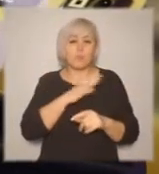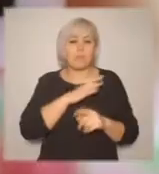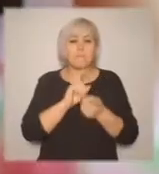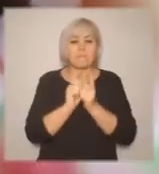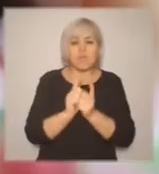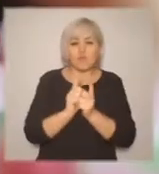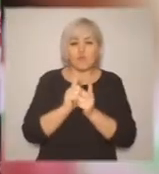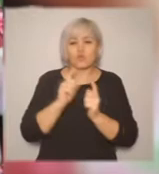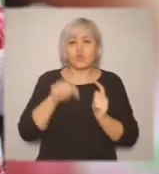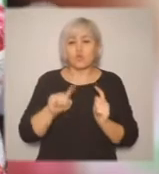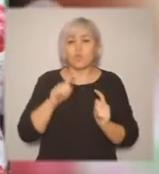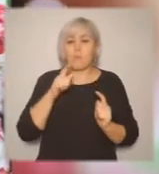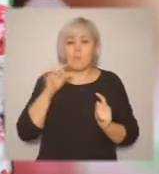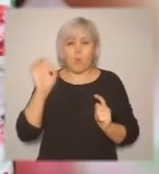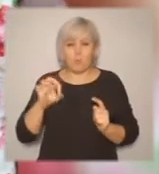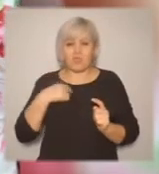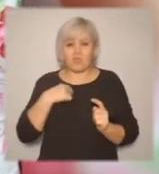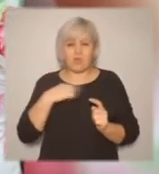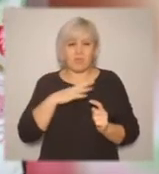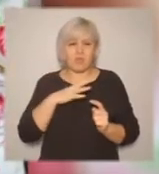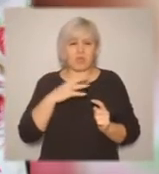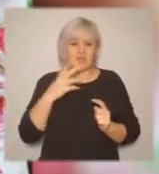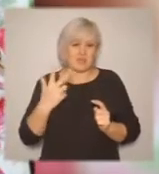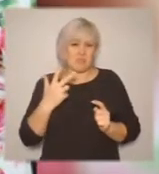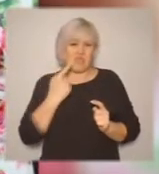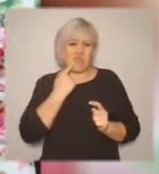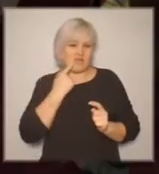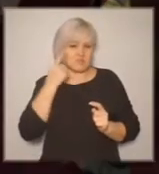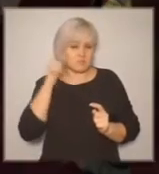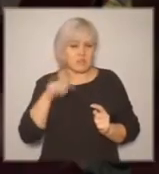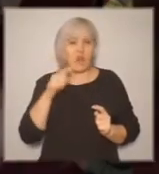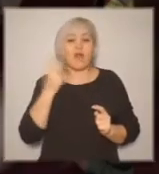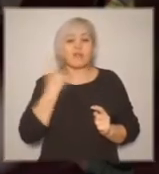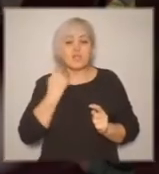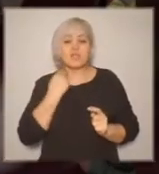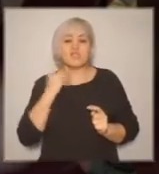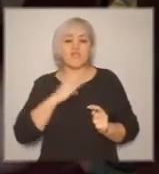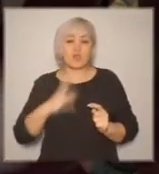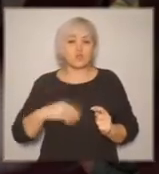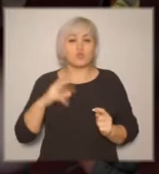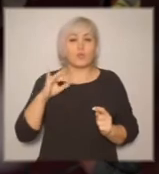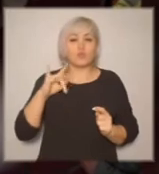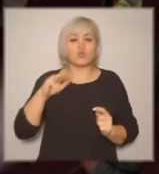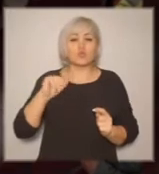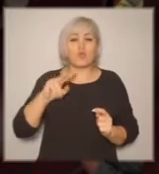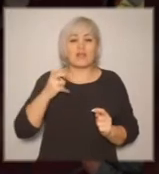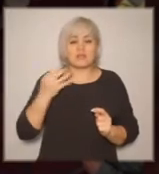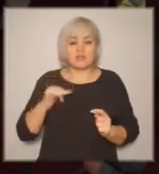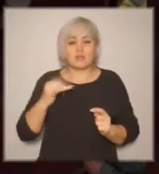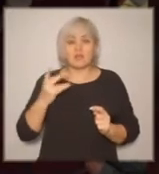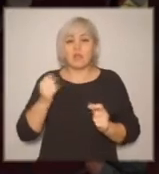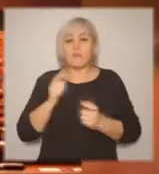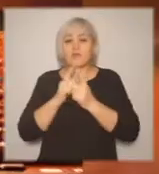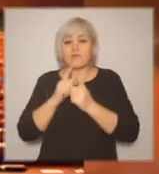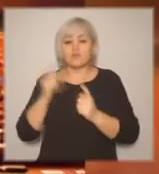английским, французским и португальским. На переводчик выучиться так и не получилось. Но все, что я делала в жизни, вся моя работа, она была